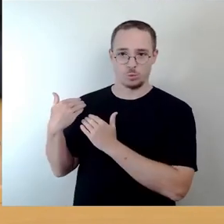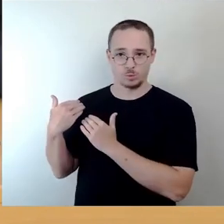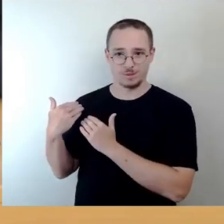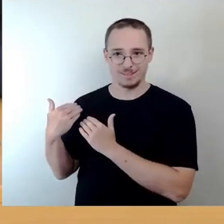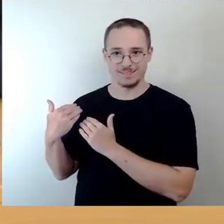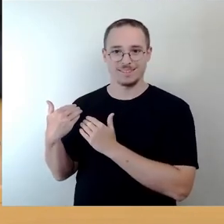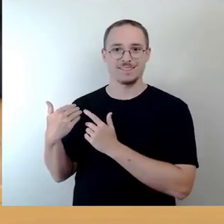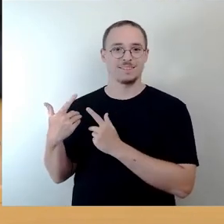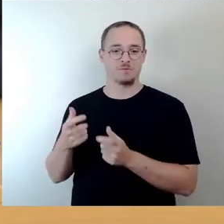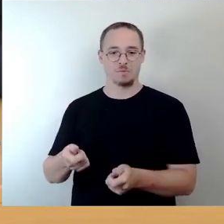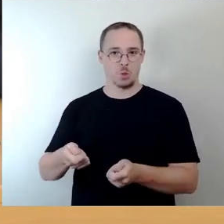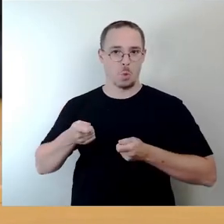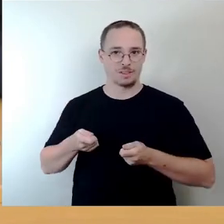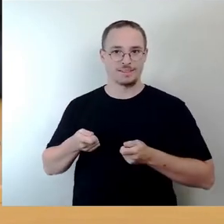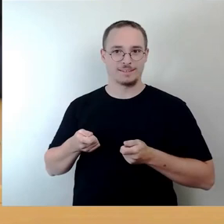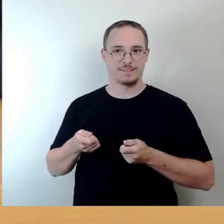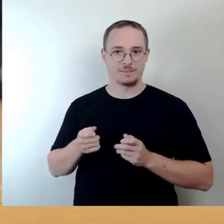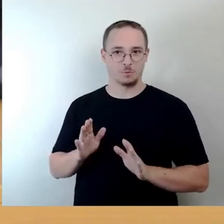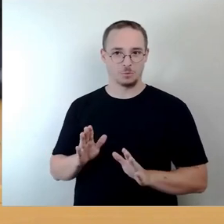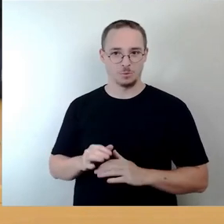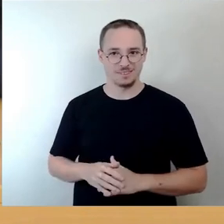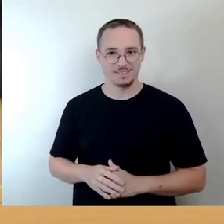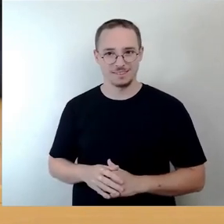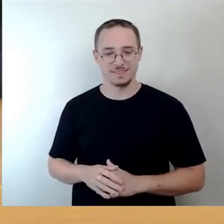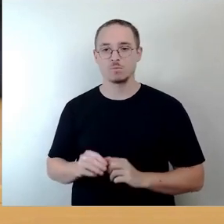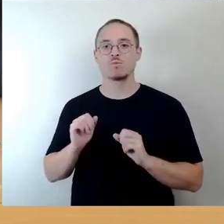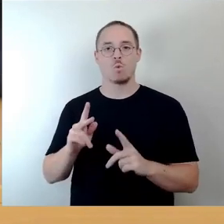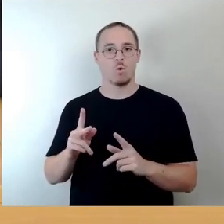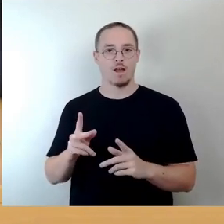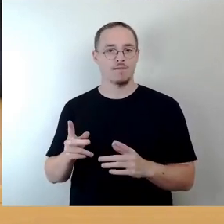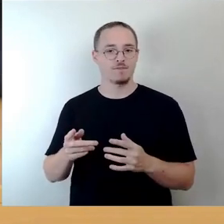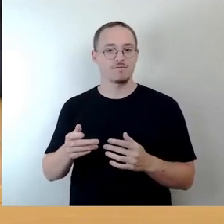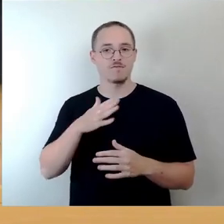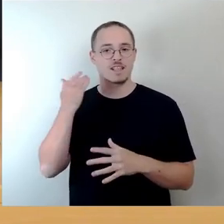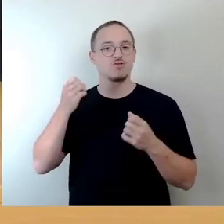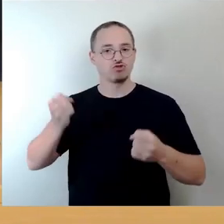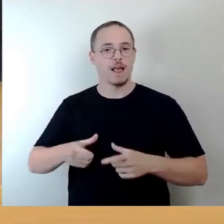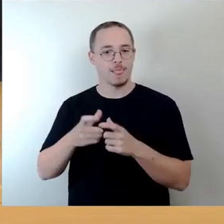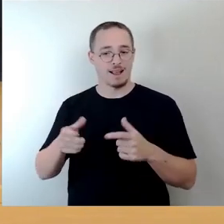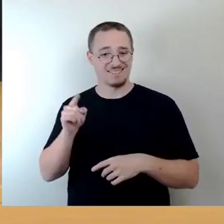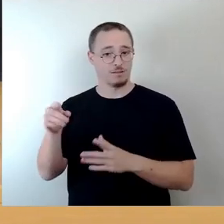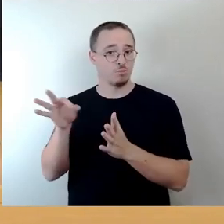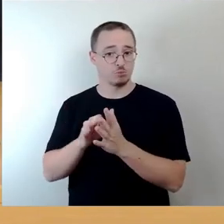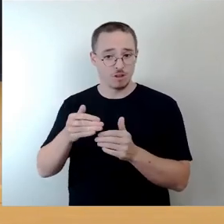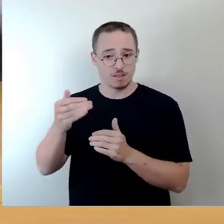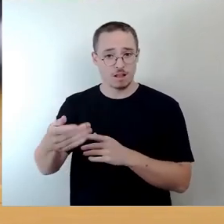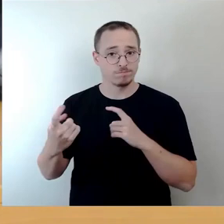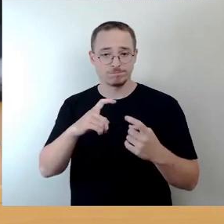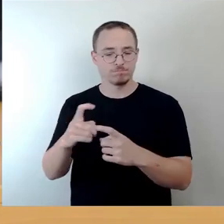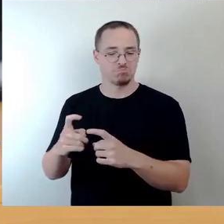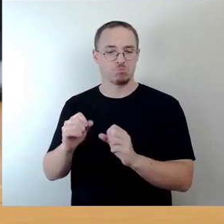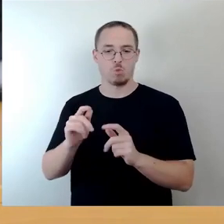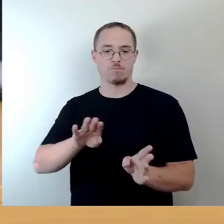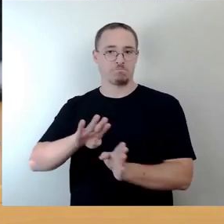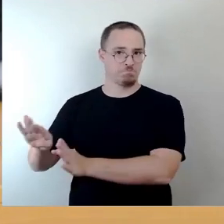Das wird also nicht nach dem Punkt Wasserskianlage behandelt. Dann stelle ich zur Abstimmung